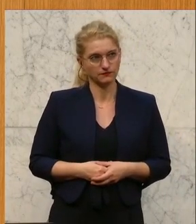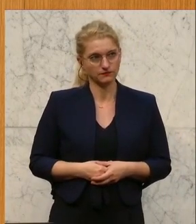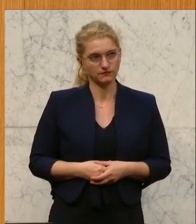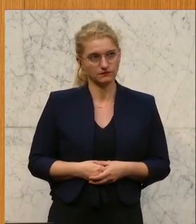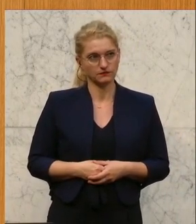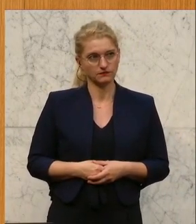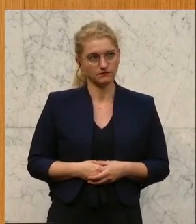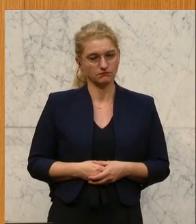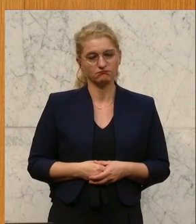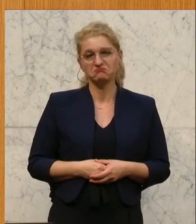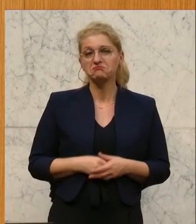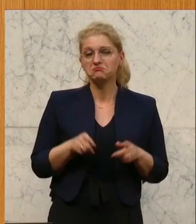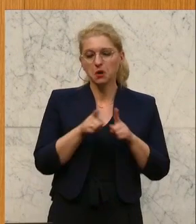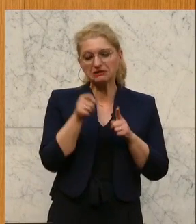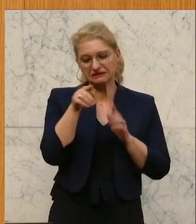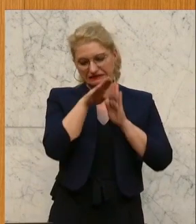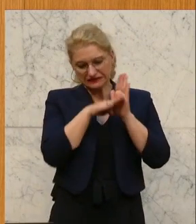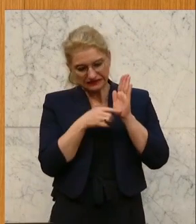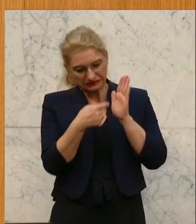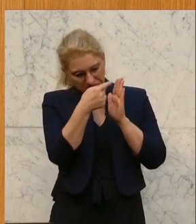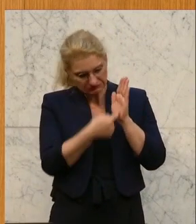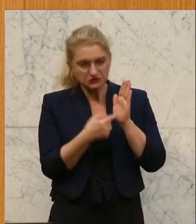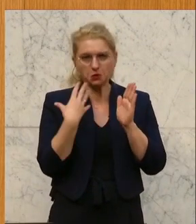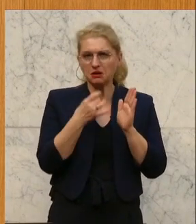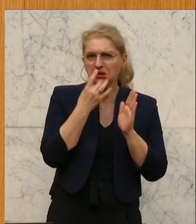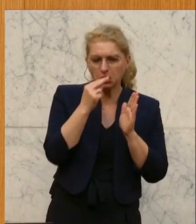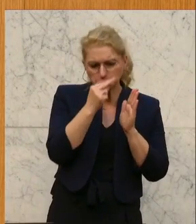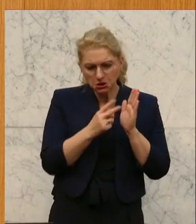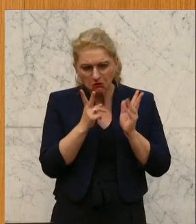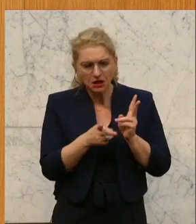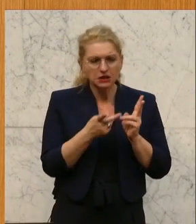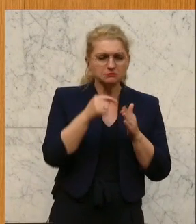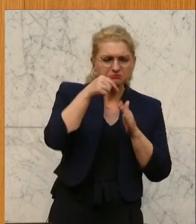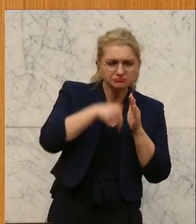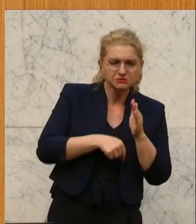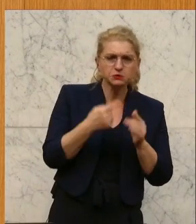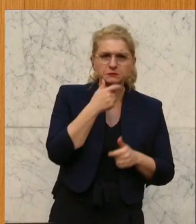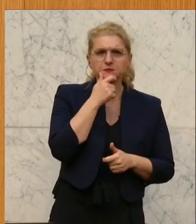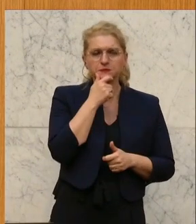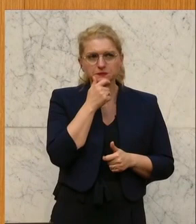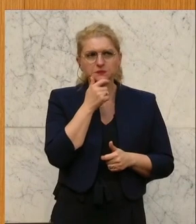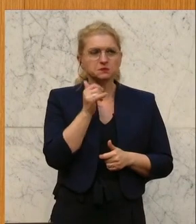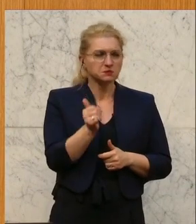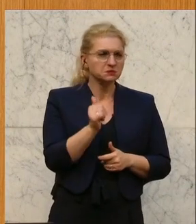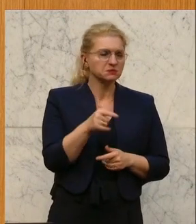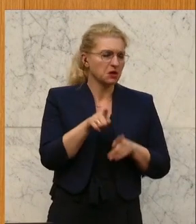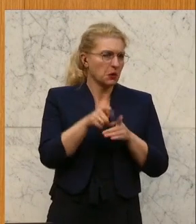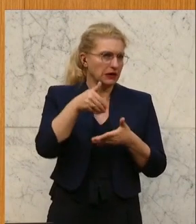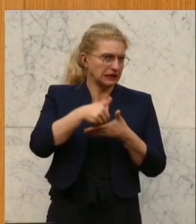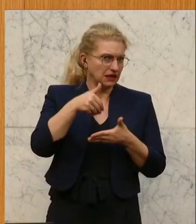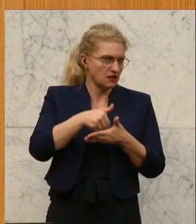Man kann das Gesetz auch nochmal genauer anschauen und dann sagen, man gibt ehrlich gesagt auch inhaltlich